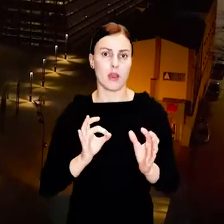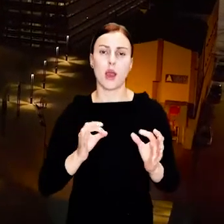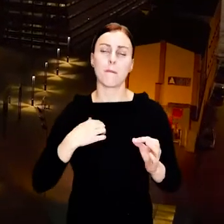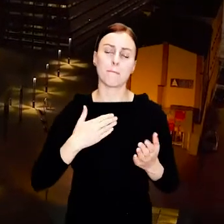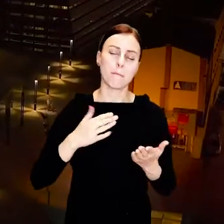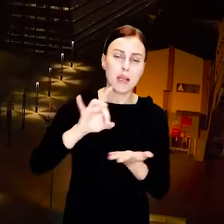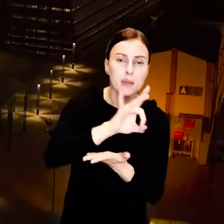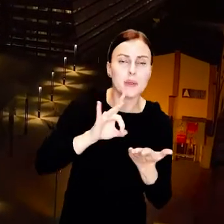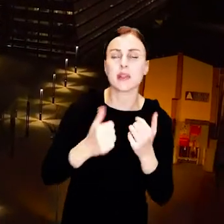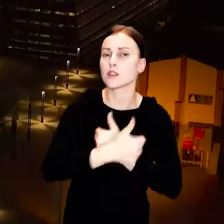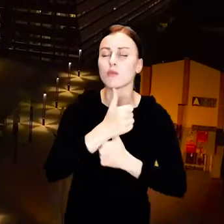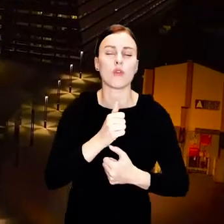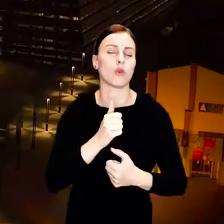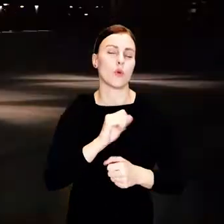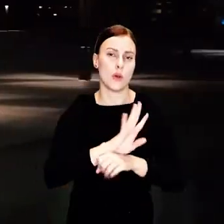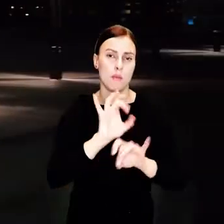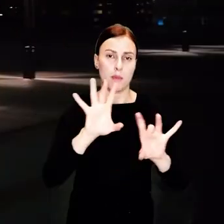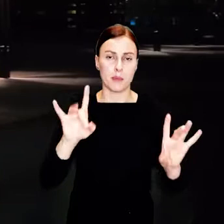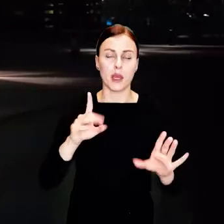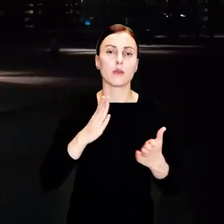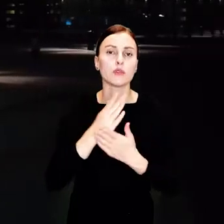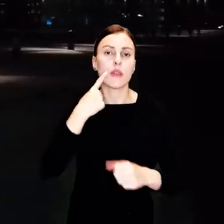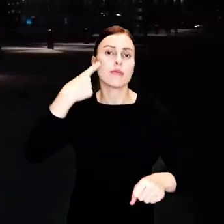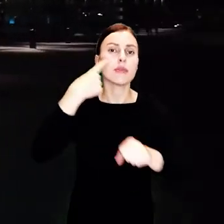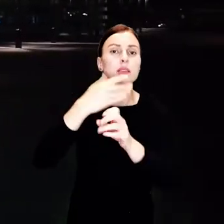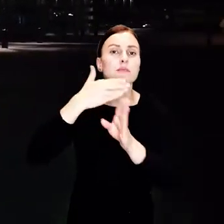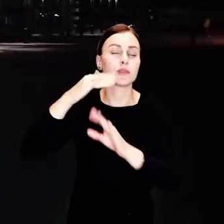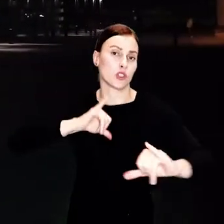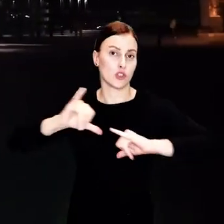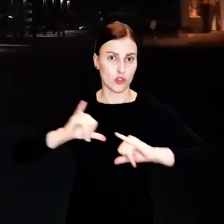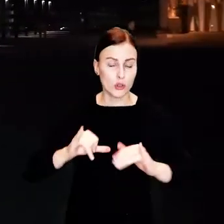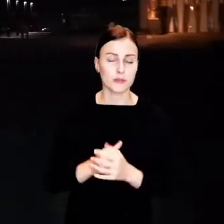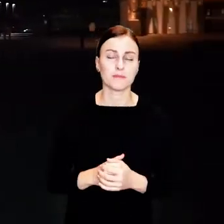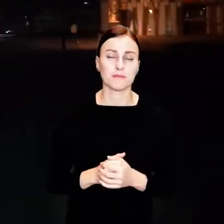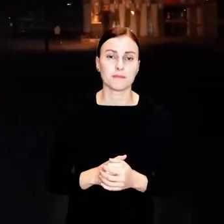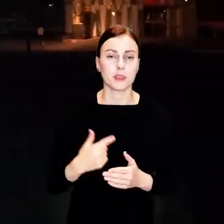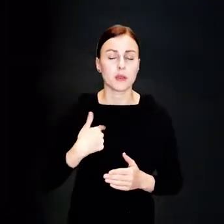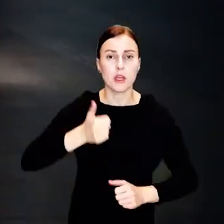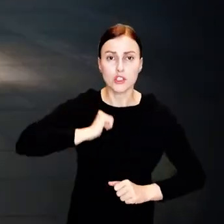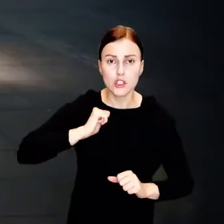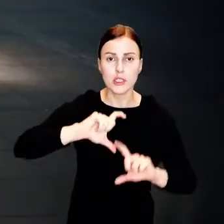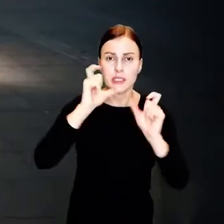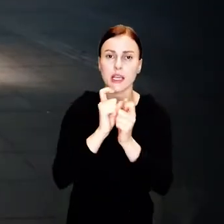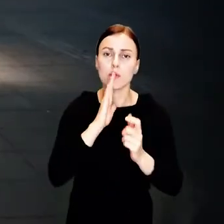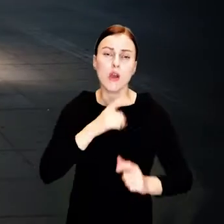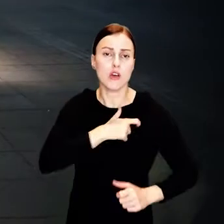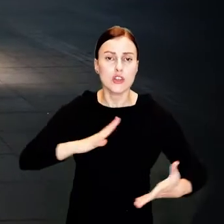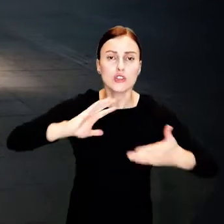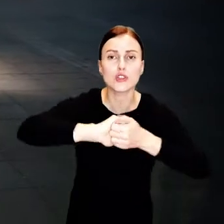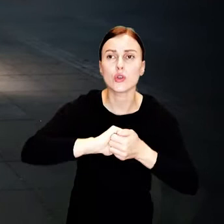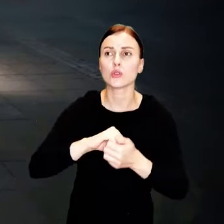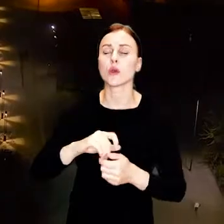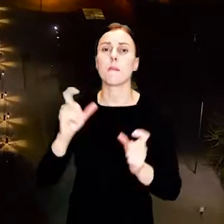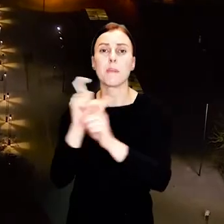gminy z powodu pandemii i podejmowanych przez rząd kolejnych decyzji. Oczekujemy solidarności państwa polskiego z